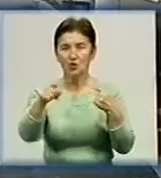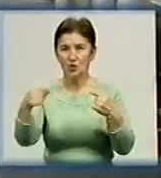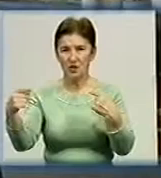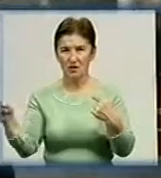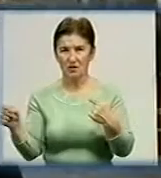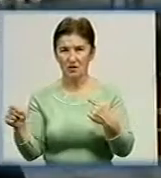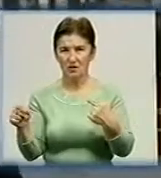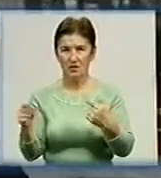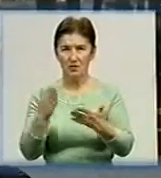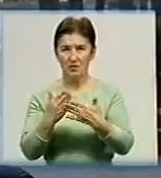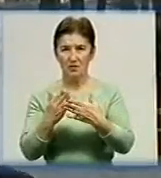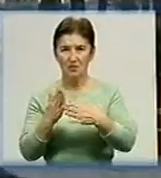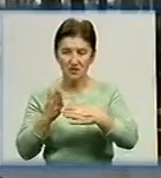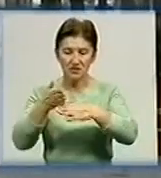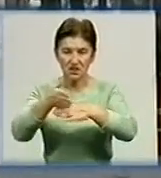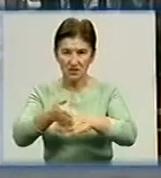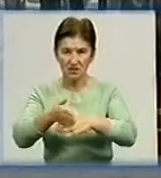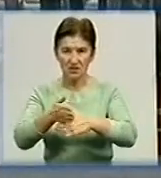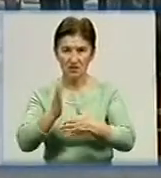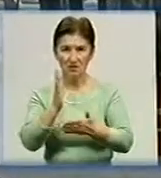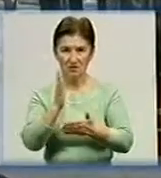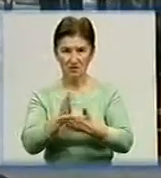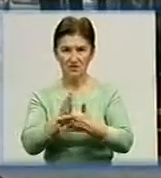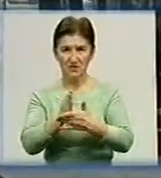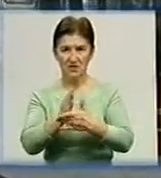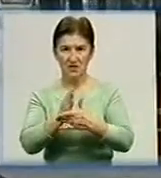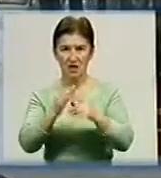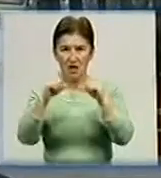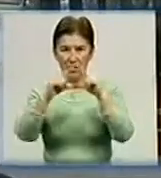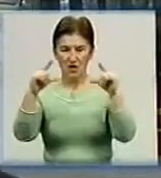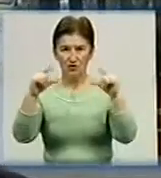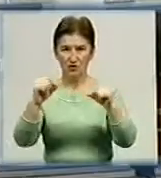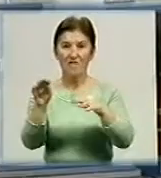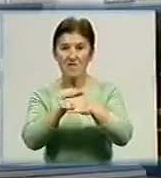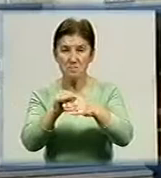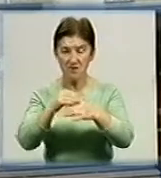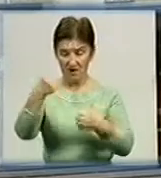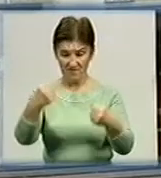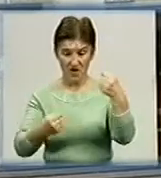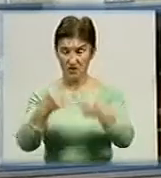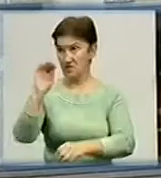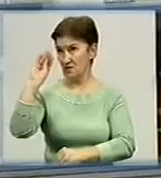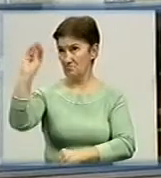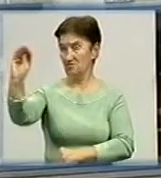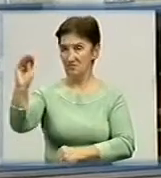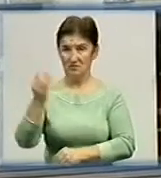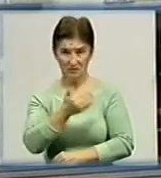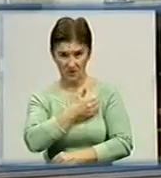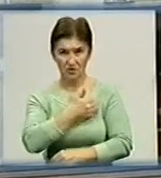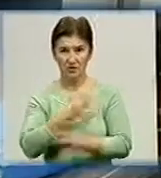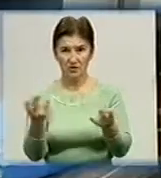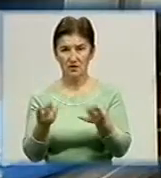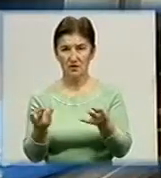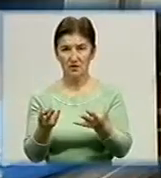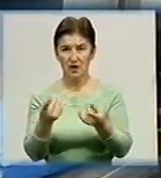наприклад, заходиш, висить бірочка, конкретно фамілія, ім'я, отчество. Подібну ініціативу планують втілити і транспортному